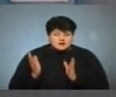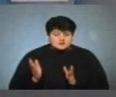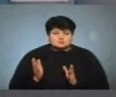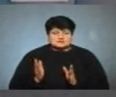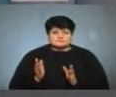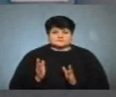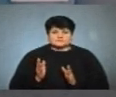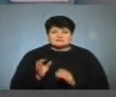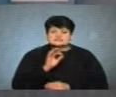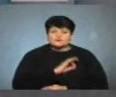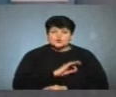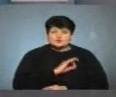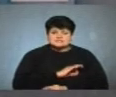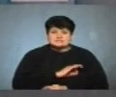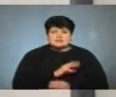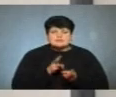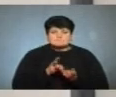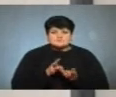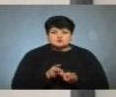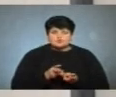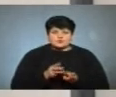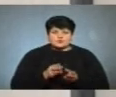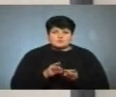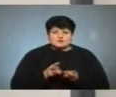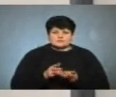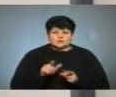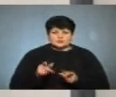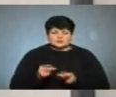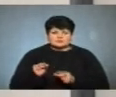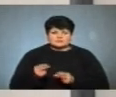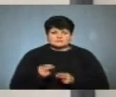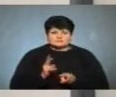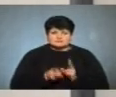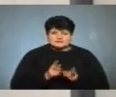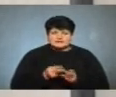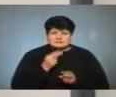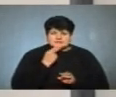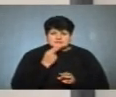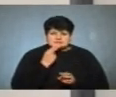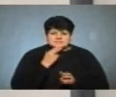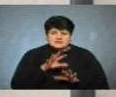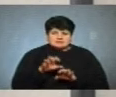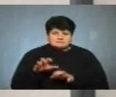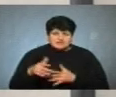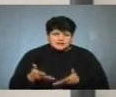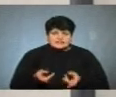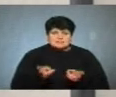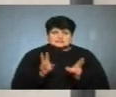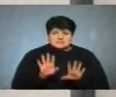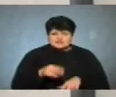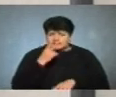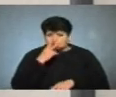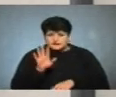використання пічного опалення, люди готують їжу для тварин в господарських будівлях, залишають без